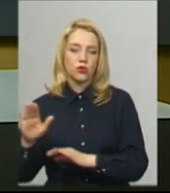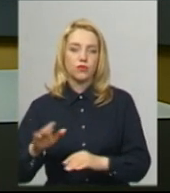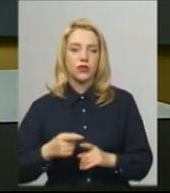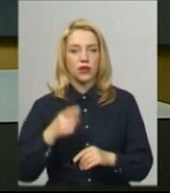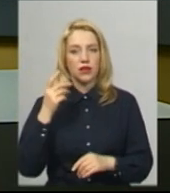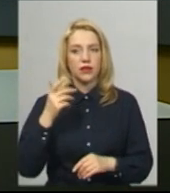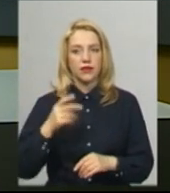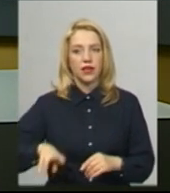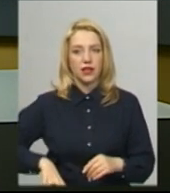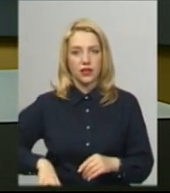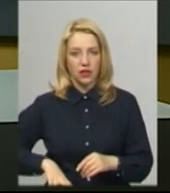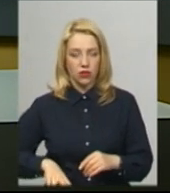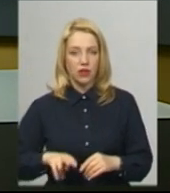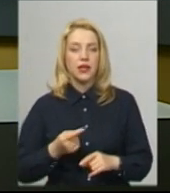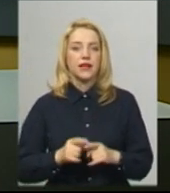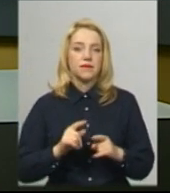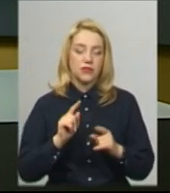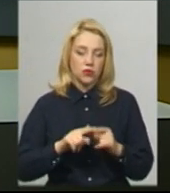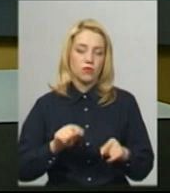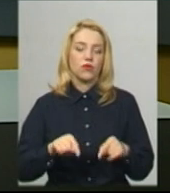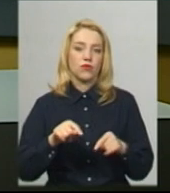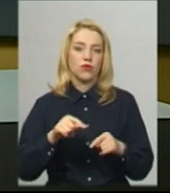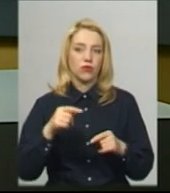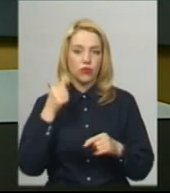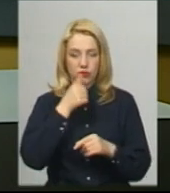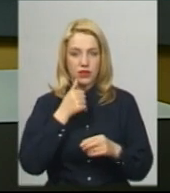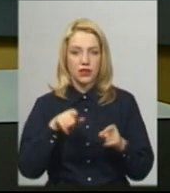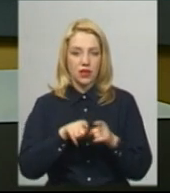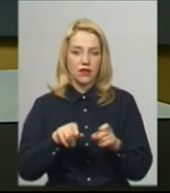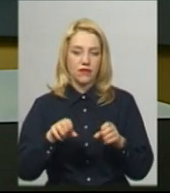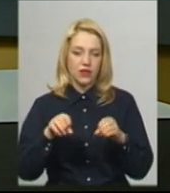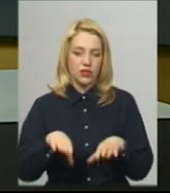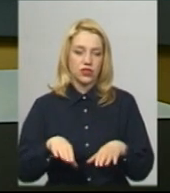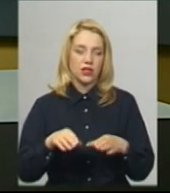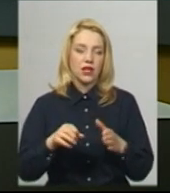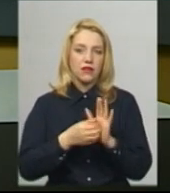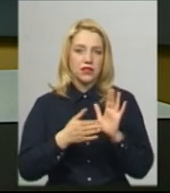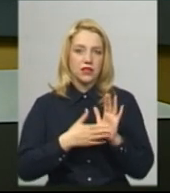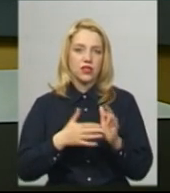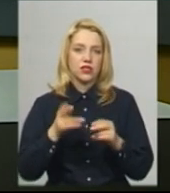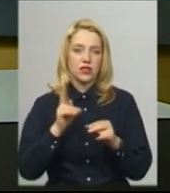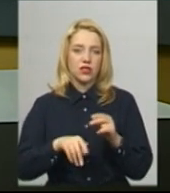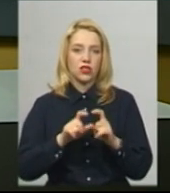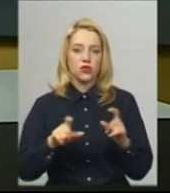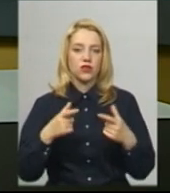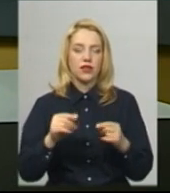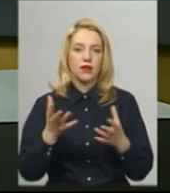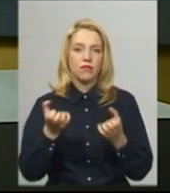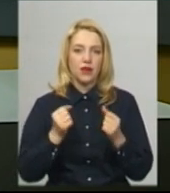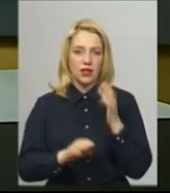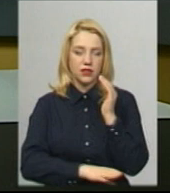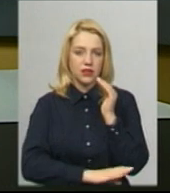17, але Шпилюк так цьогорічні випускники вирішили відзначити закінчення школи. Де брали саджинці та кому